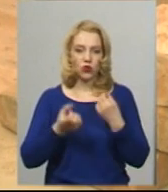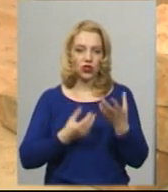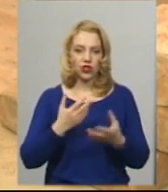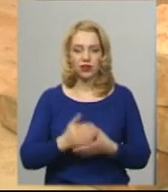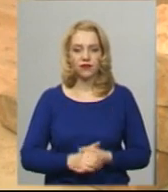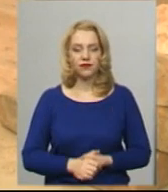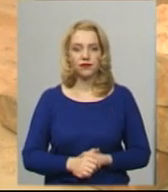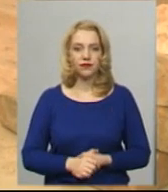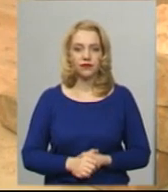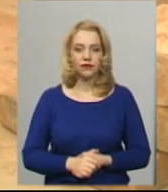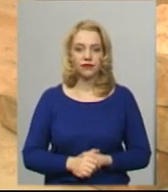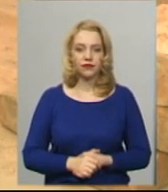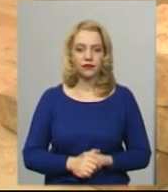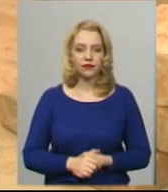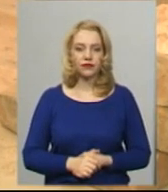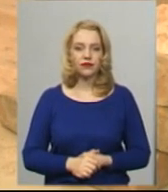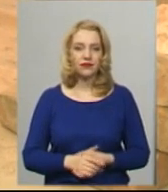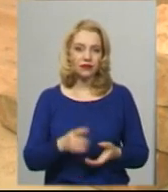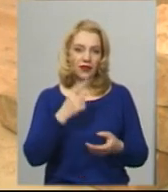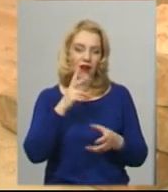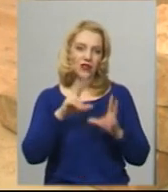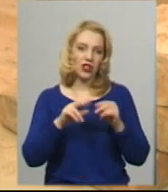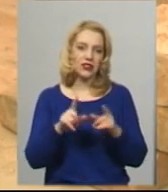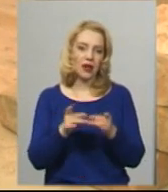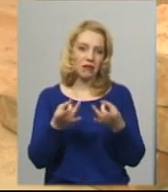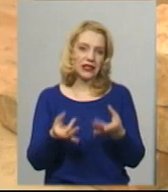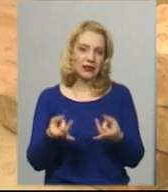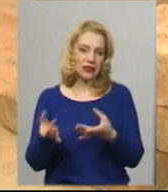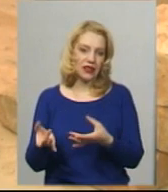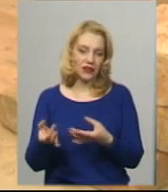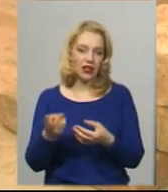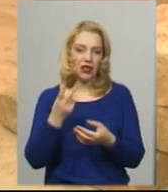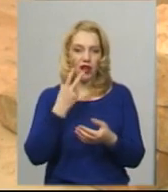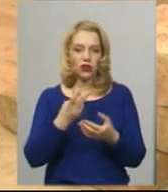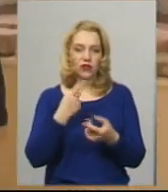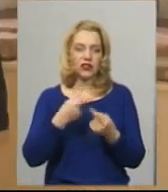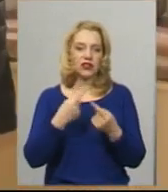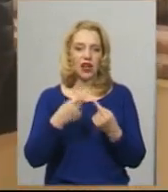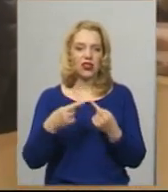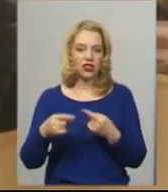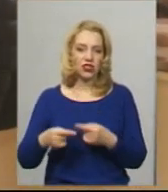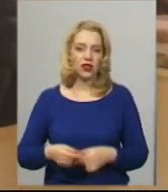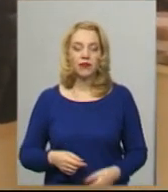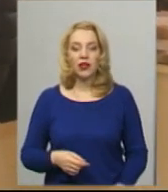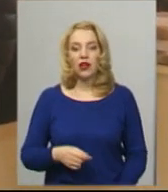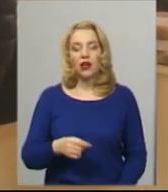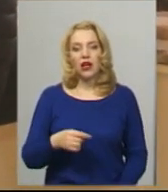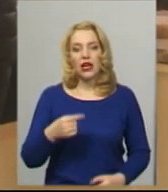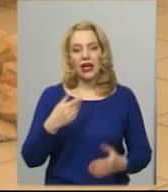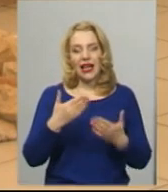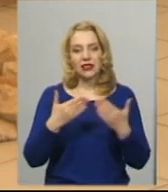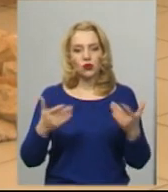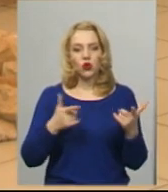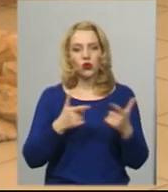Можемо побачити, він такий примітивний, якщо порівнювати з більш пізніми розписами фарфорових тарілок. До експозиції готують більше 200